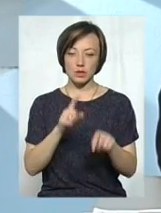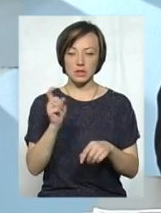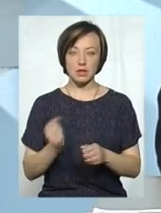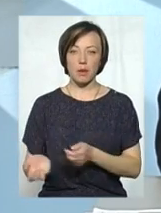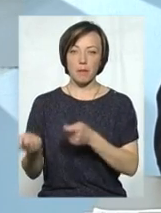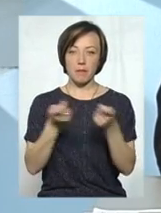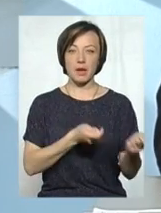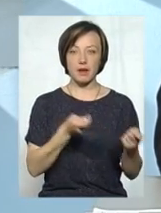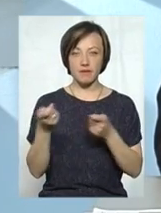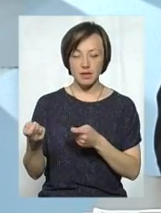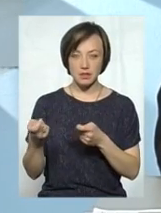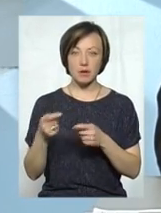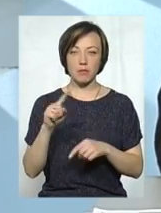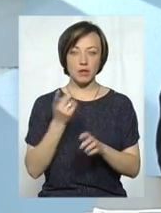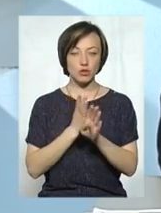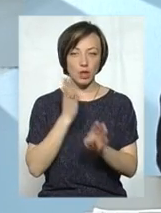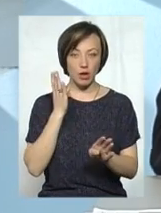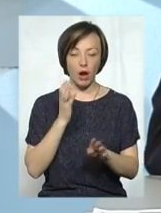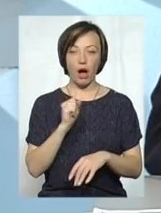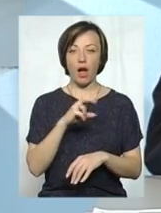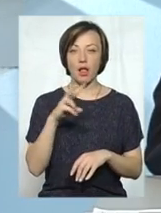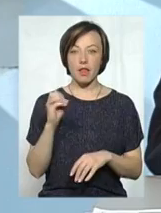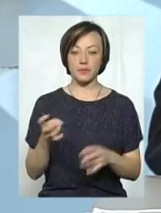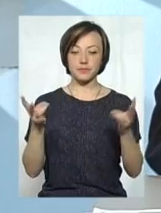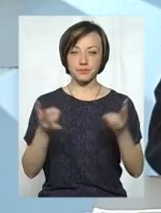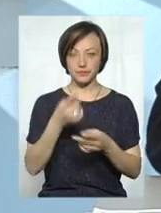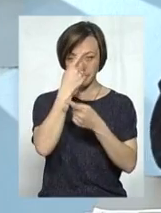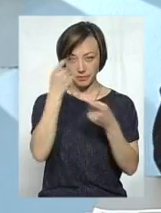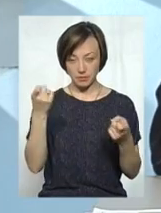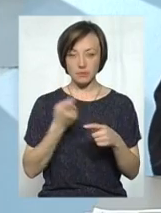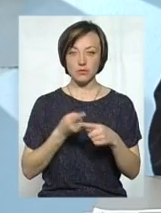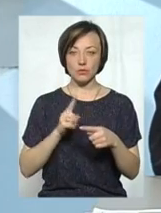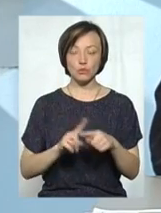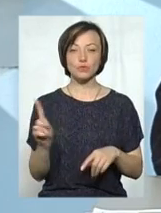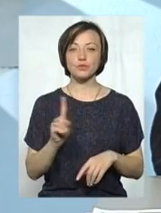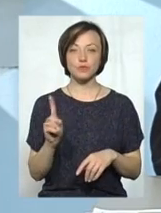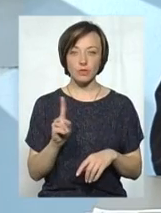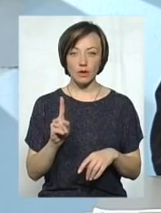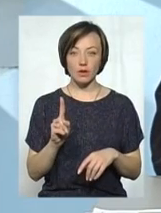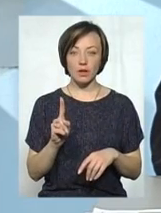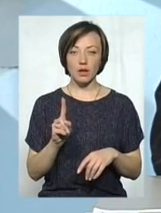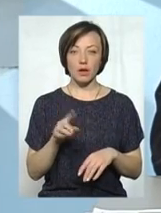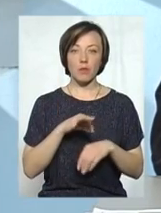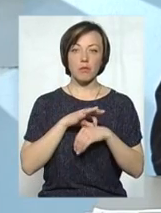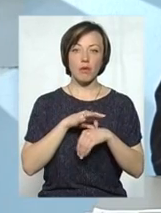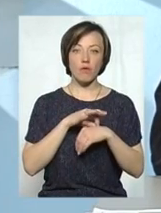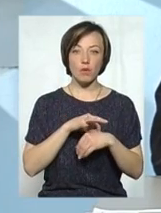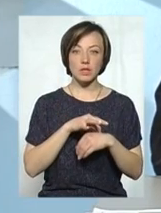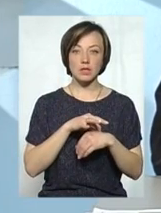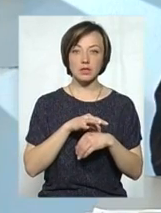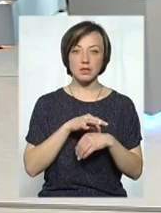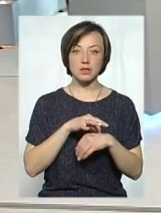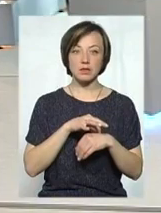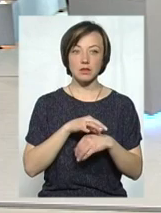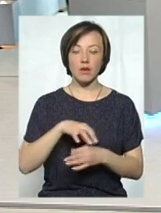пасажирськими, перевезеннями в першу чергу, але слід наголосити на цьому, що і проводились виступи